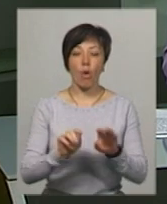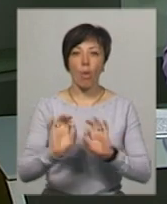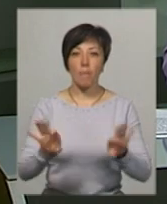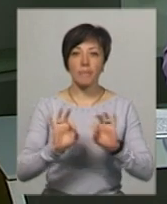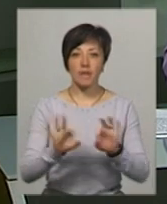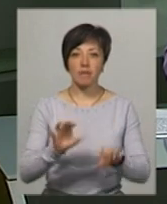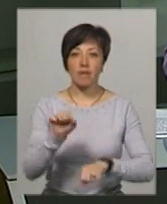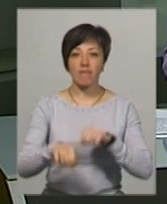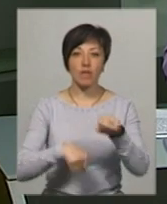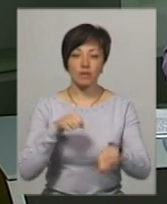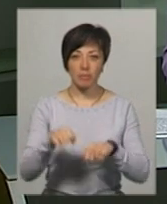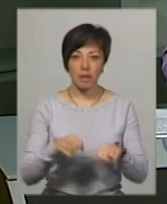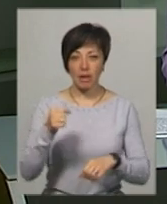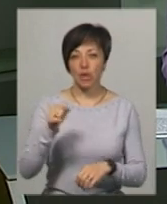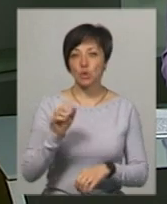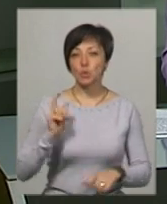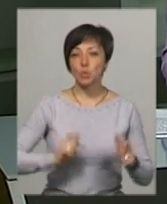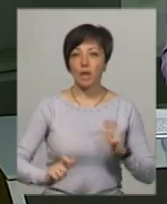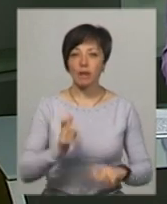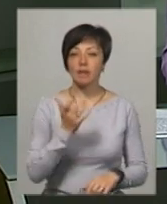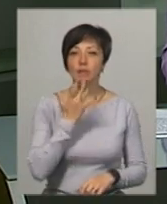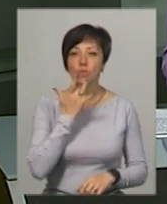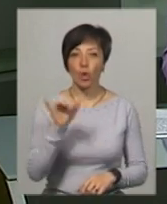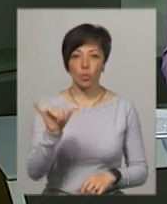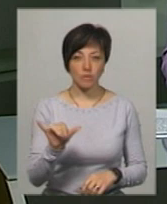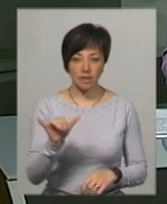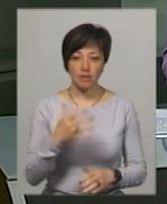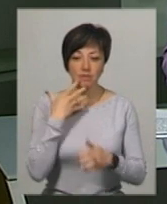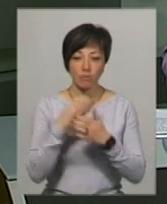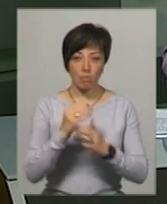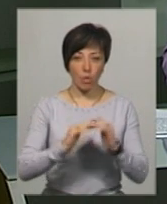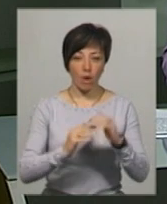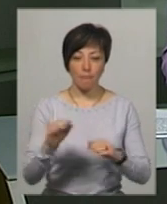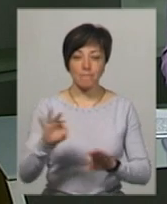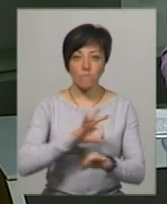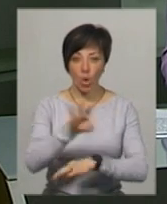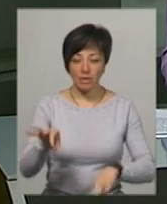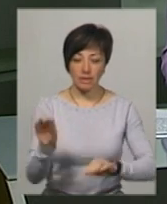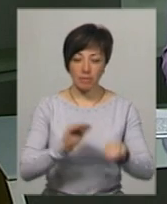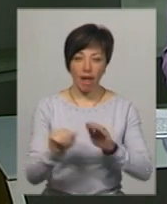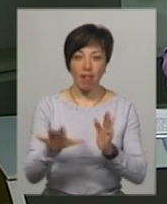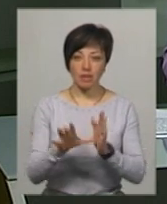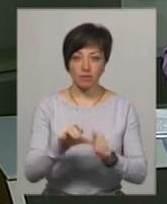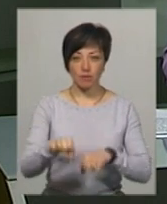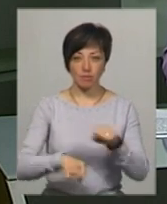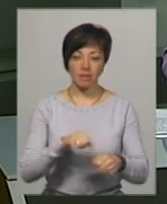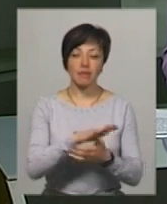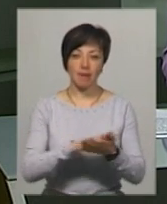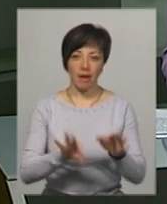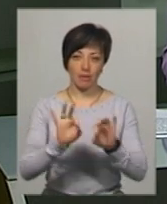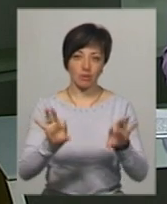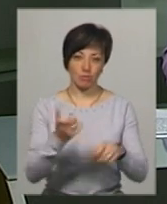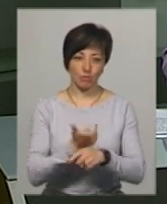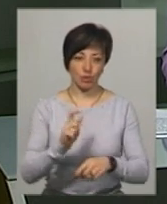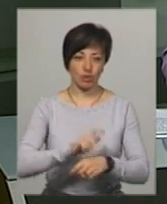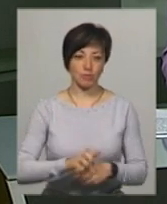Хмельницького національного університету Євгеній Богачук. Хлопець власноруч спроєктував та зібрав електричний велосипед. Більше про винахід розкаже